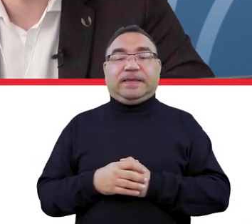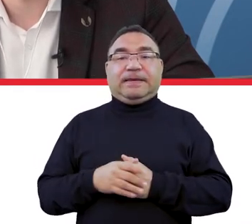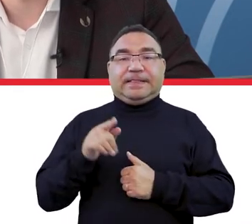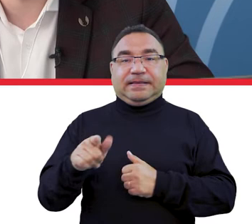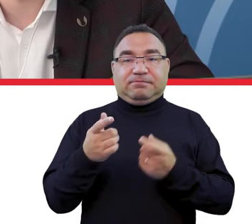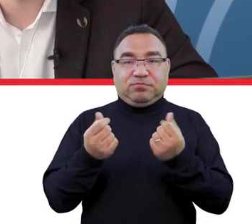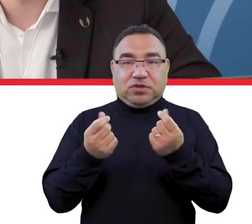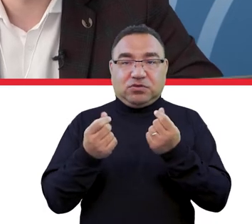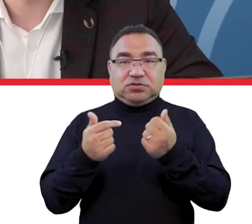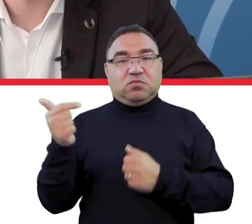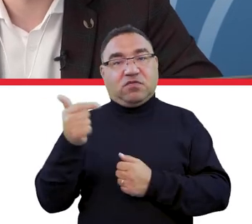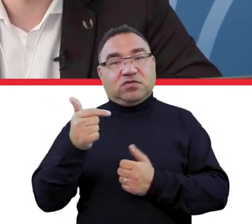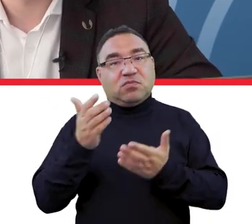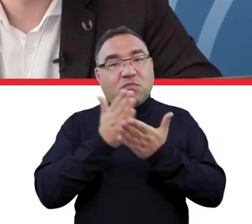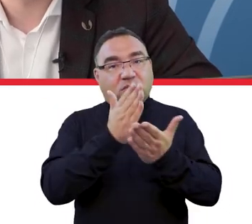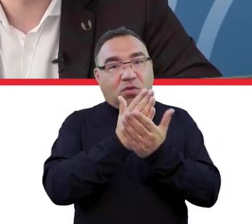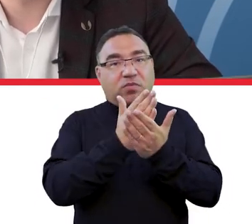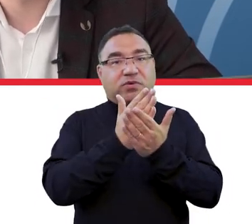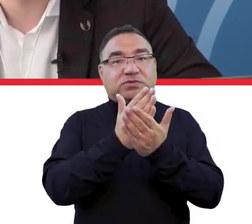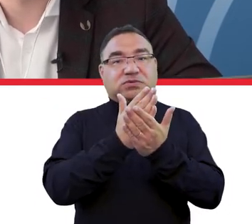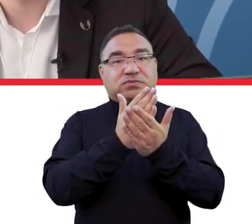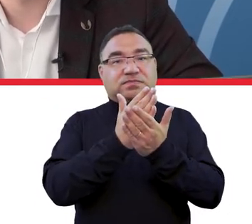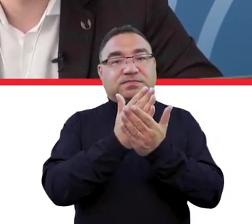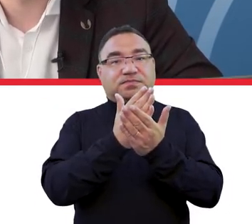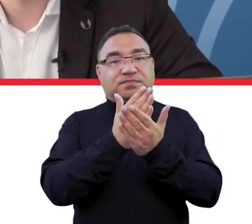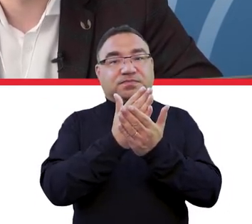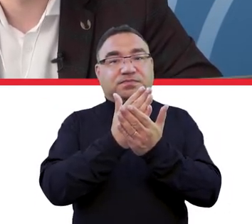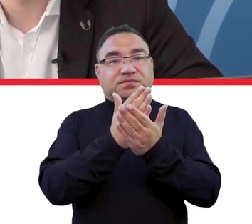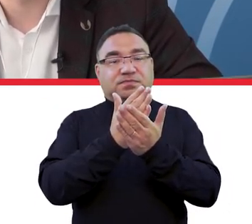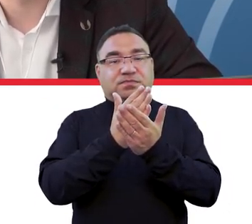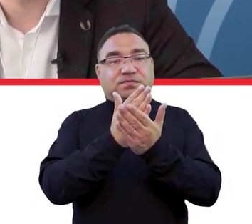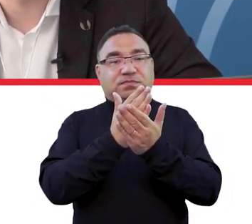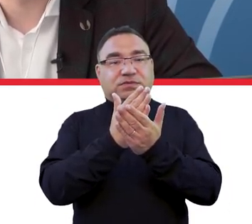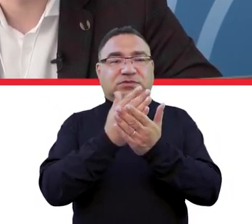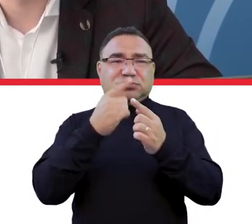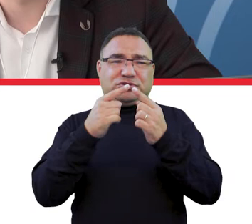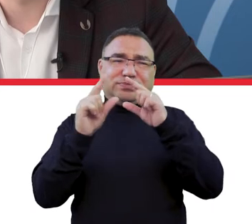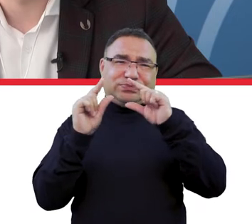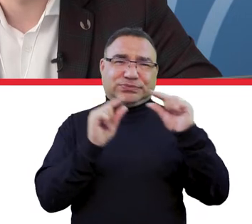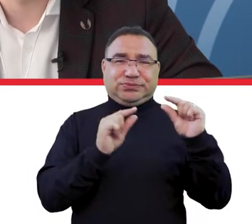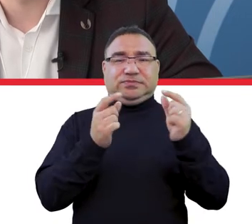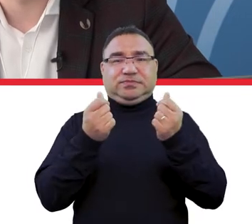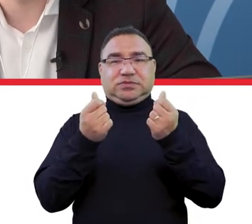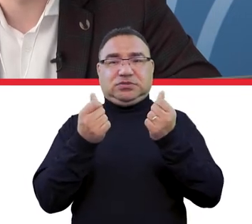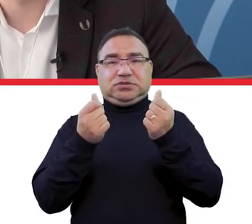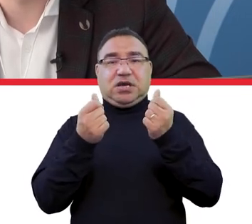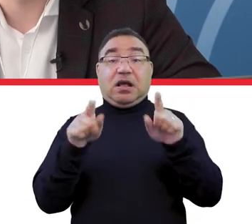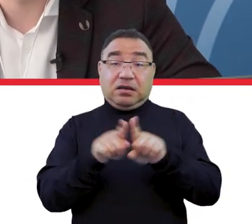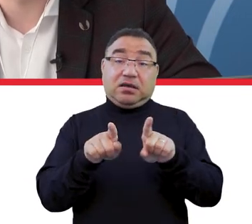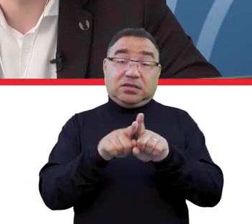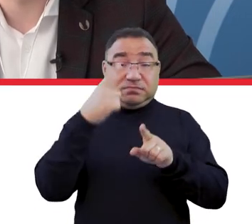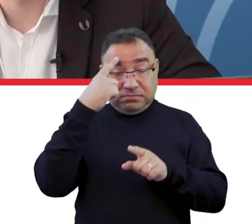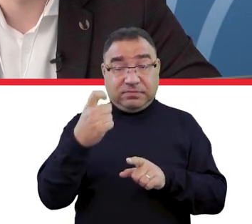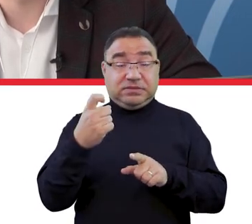środki powinny też pomóc ograniczyć ten pułap cenowy, a równolegle